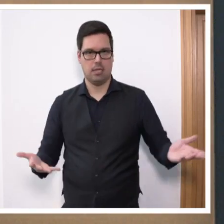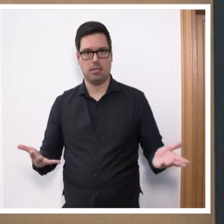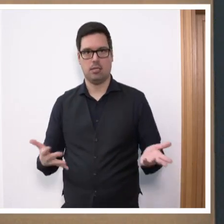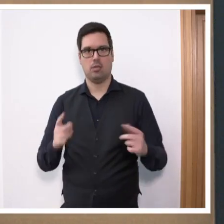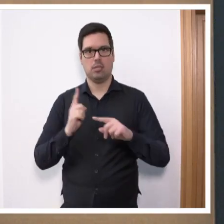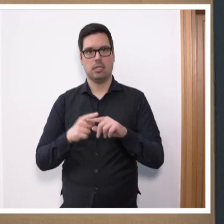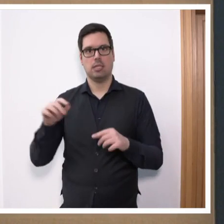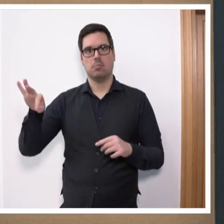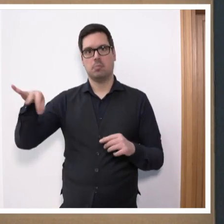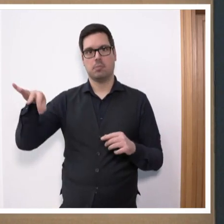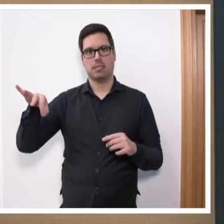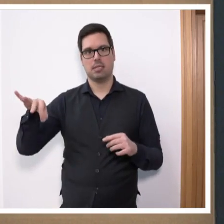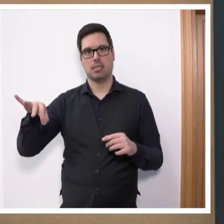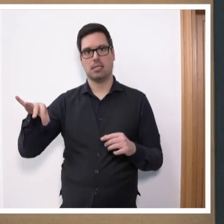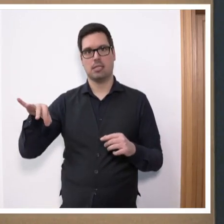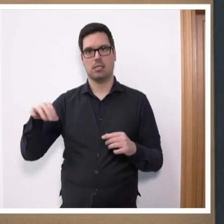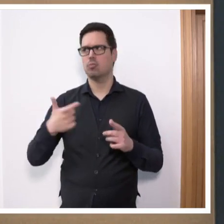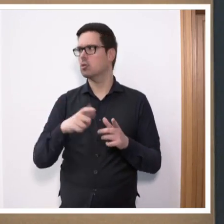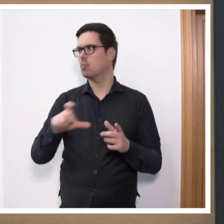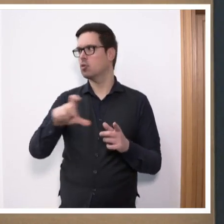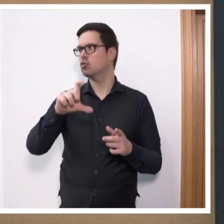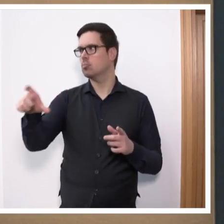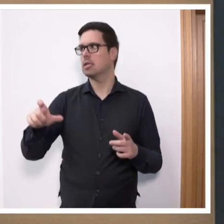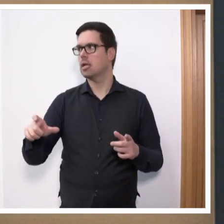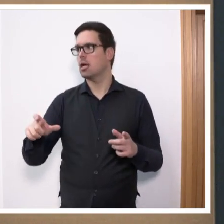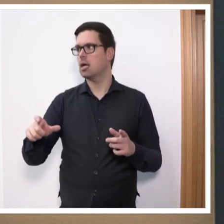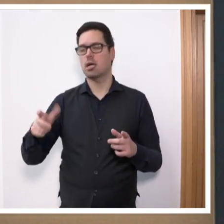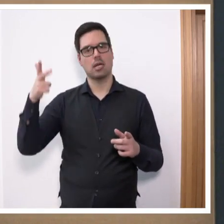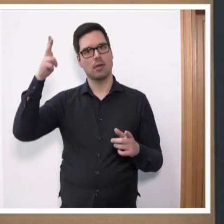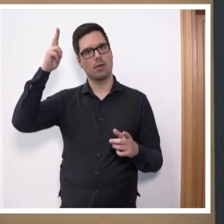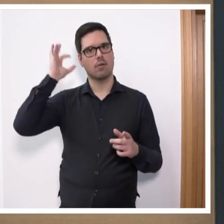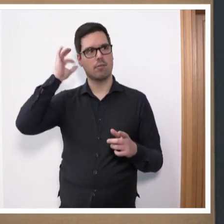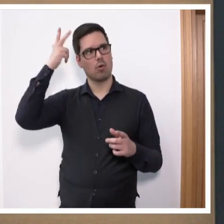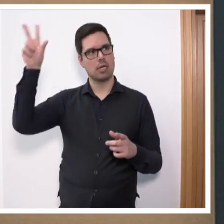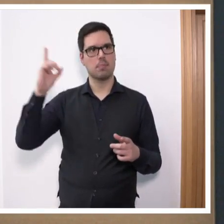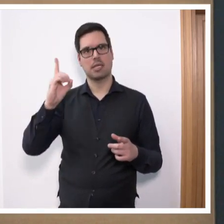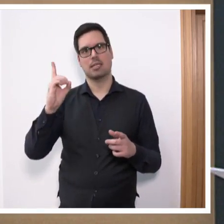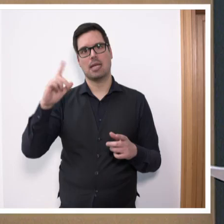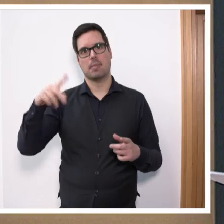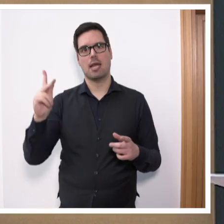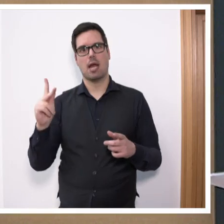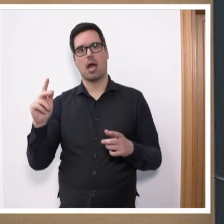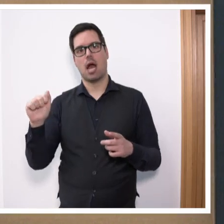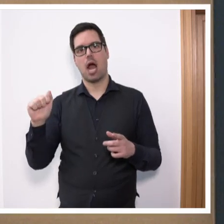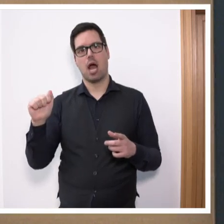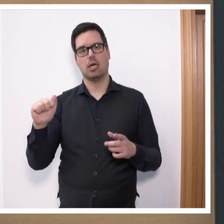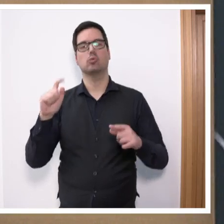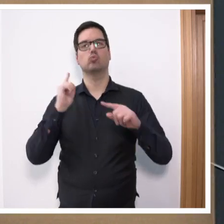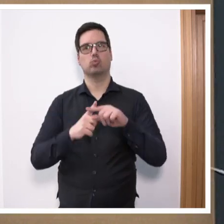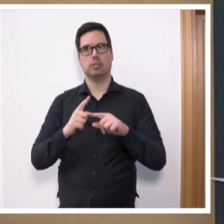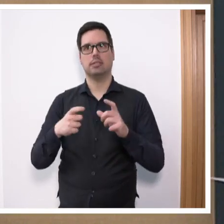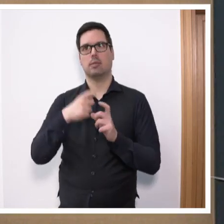die Ministerpräsidentin wenige Wochen später kassiert. Im Interview mit der dpa und des Erbrücker Zeitung am 21.